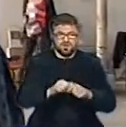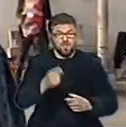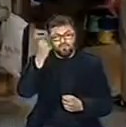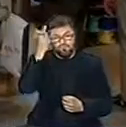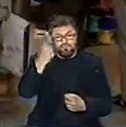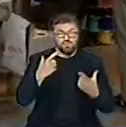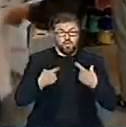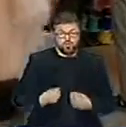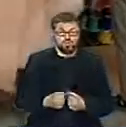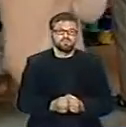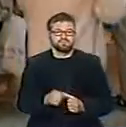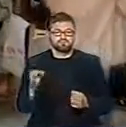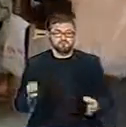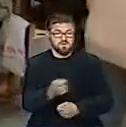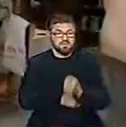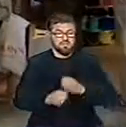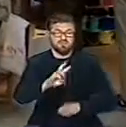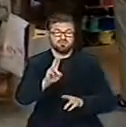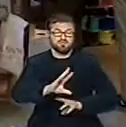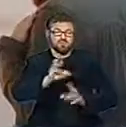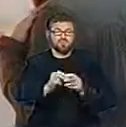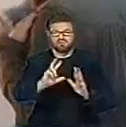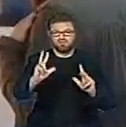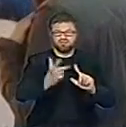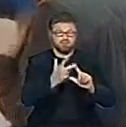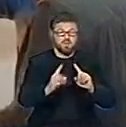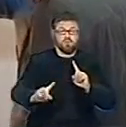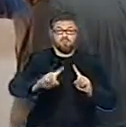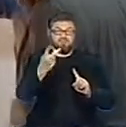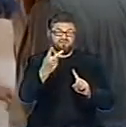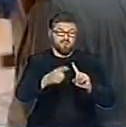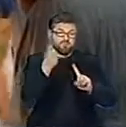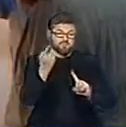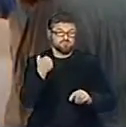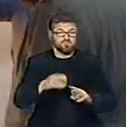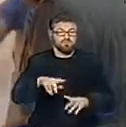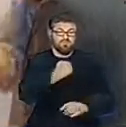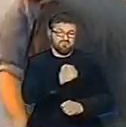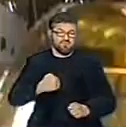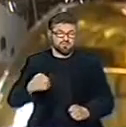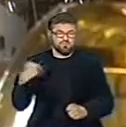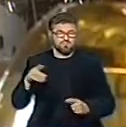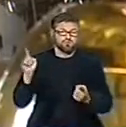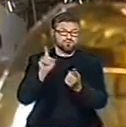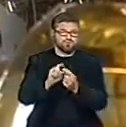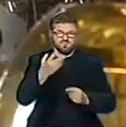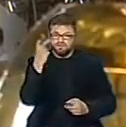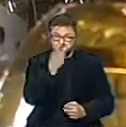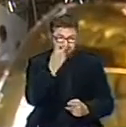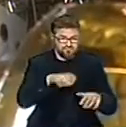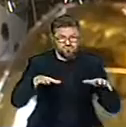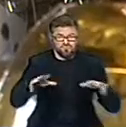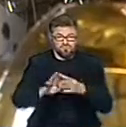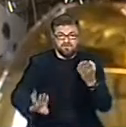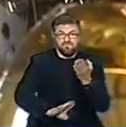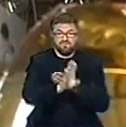artysty. Dzisiejsze targi Rzeczy Ładnych są trzecią edycją. Dwie pierwsze zorganizowane były w Warszawie, gdzie spotkały się z ogromnym zainteresowaniem